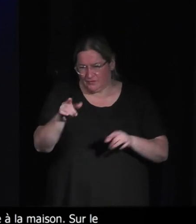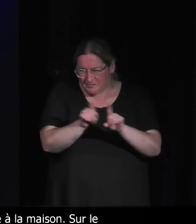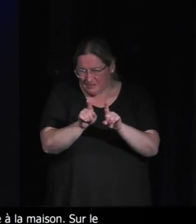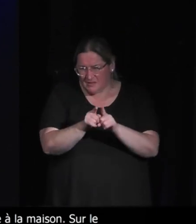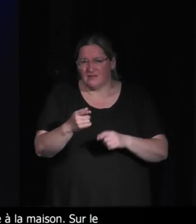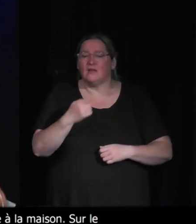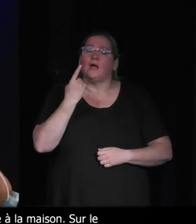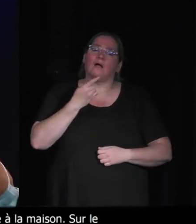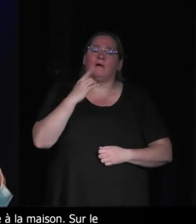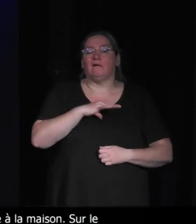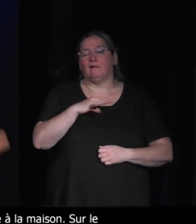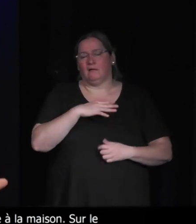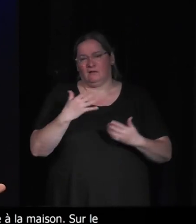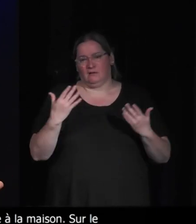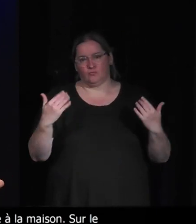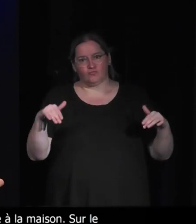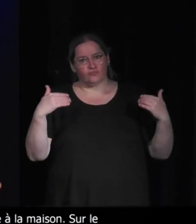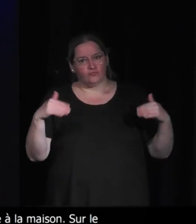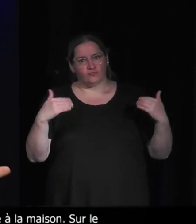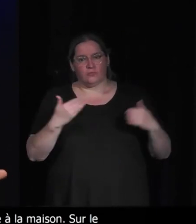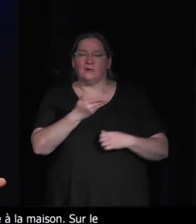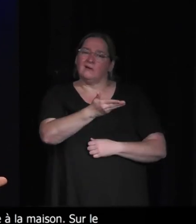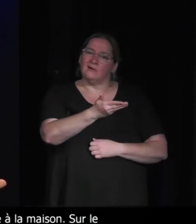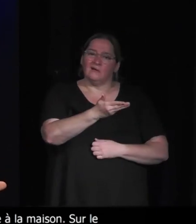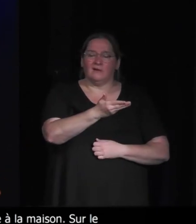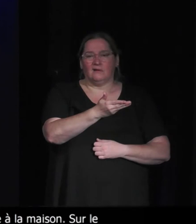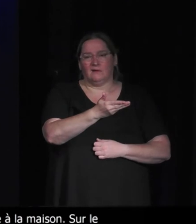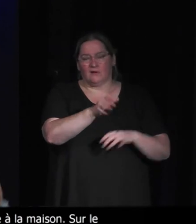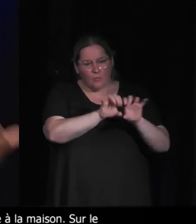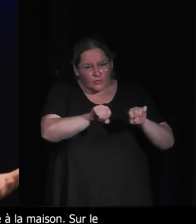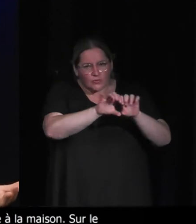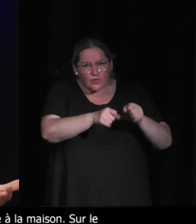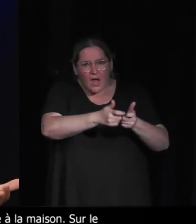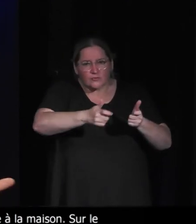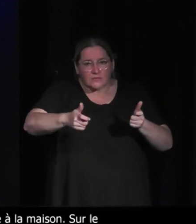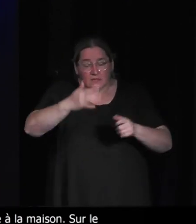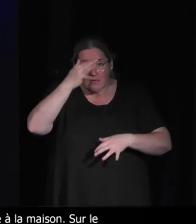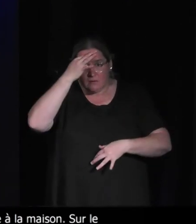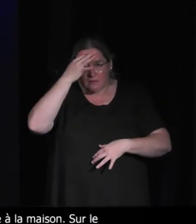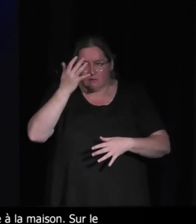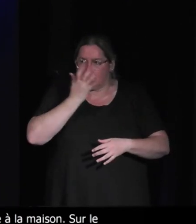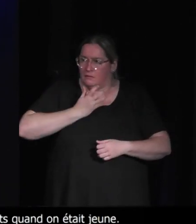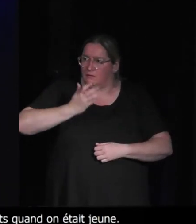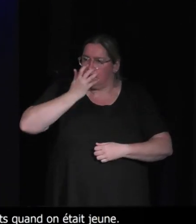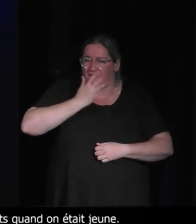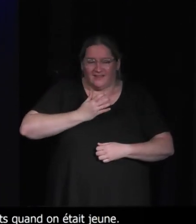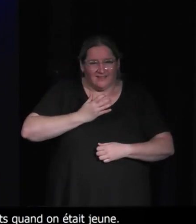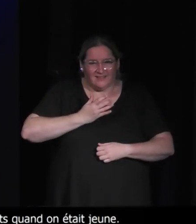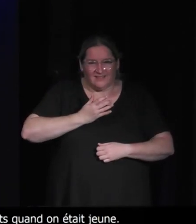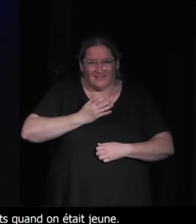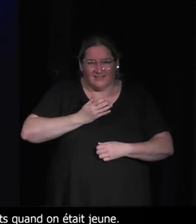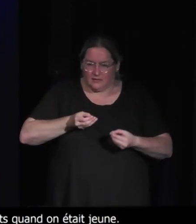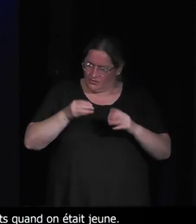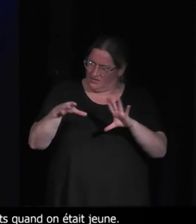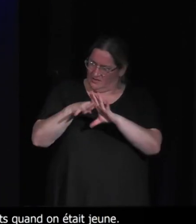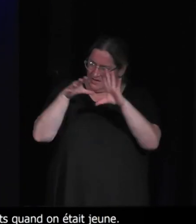un processus industriel absolument faramineux. C'est ça le paradoxe de ce jeu. Pour représenter quoi ? Une certaine vision de la nature qui n pas